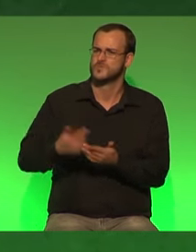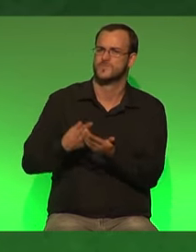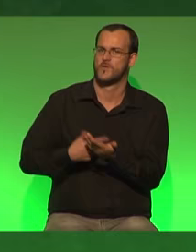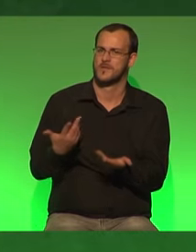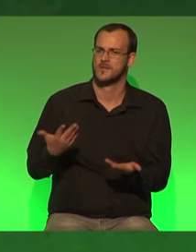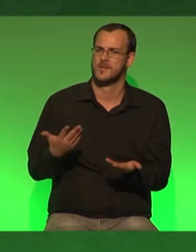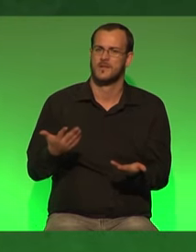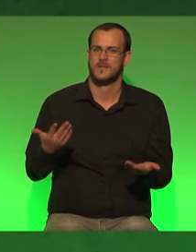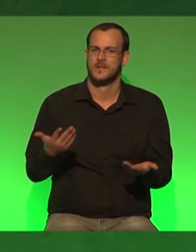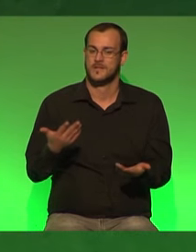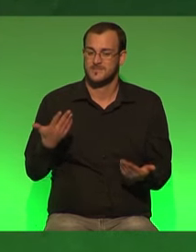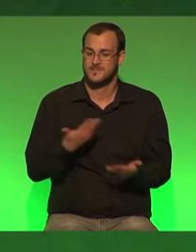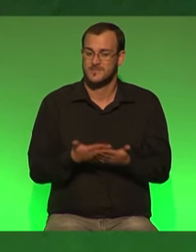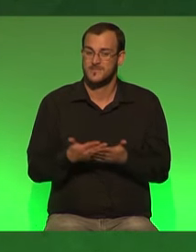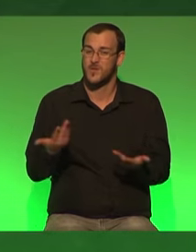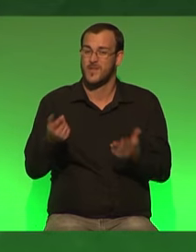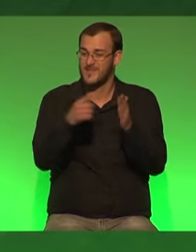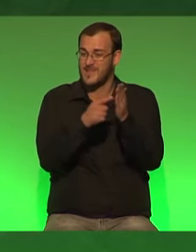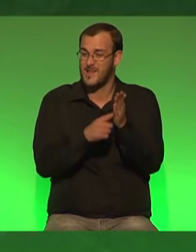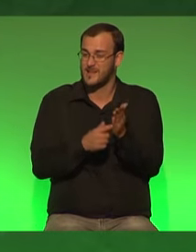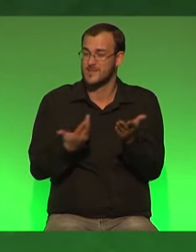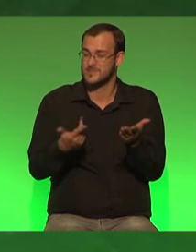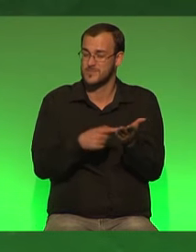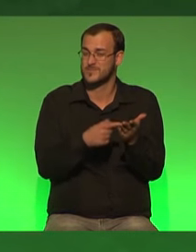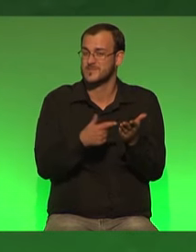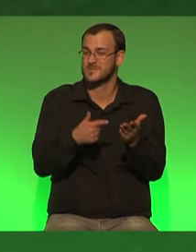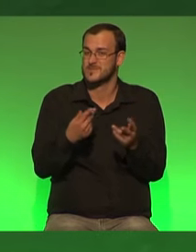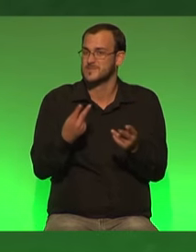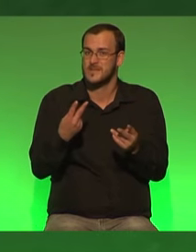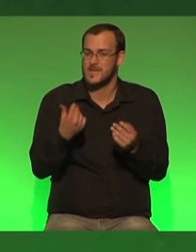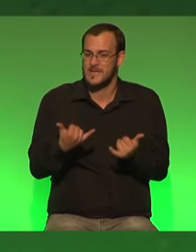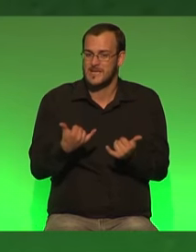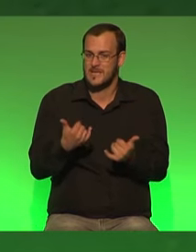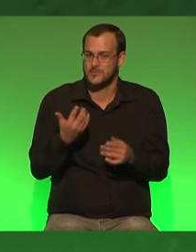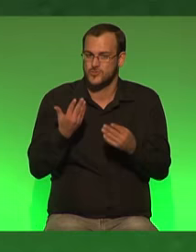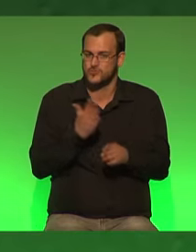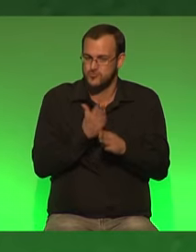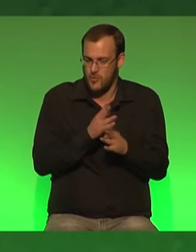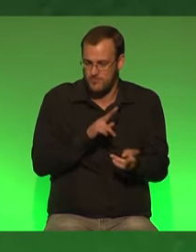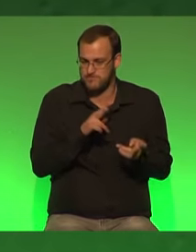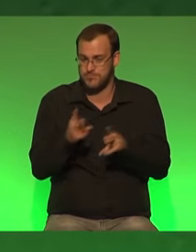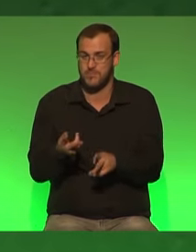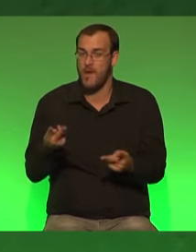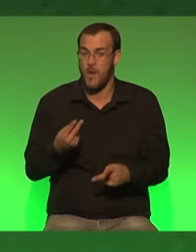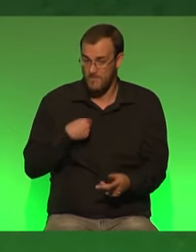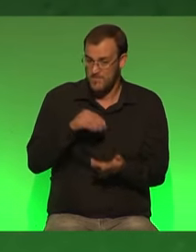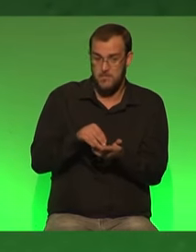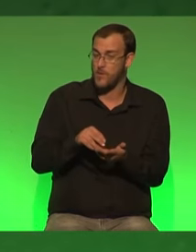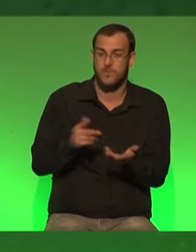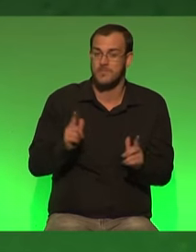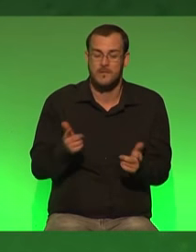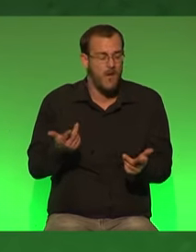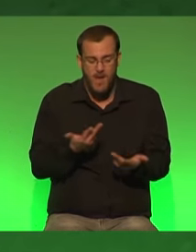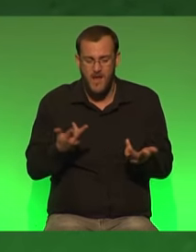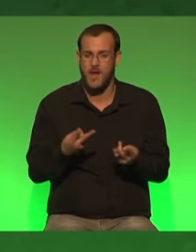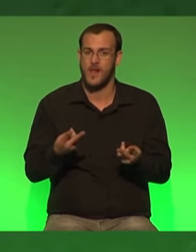die wege zu leiten denn die digitalisierung liebe freundinnen und freunde die findet gerade statt ob wir da sind oder nicht ich sage euch